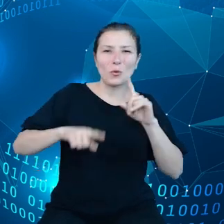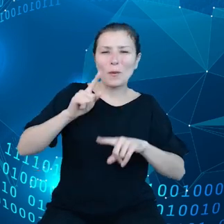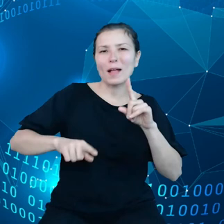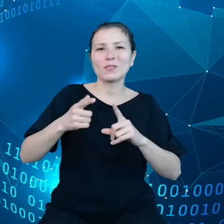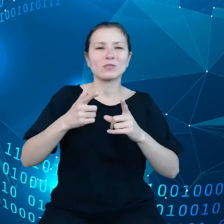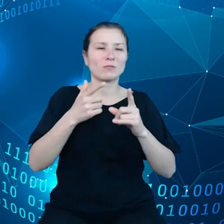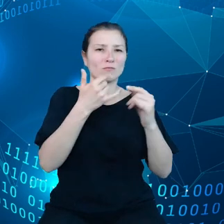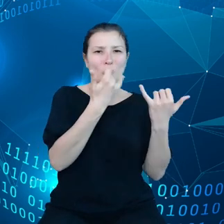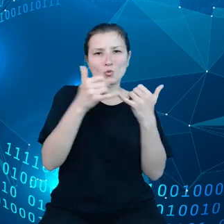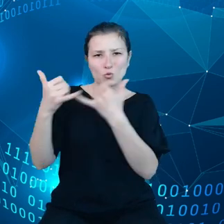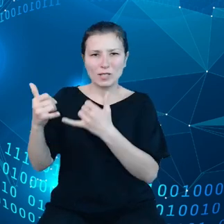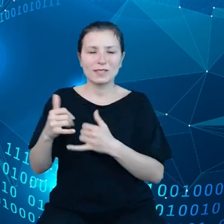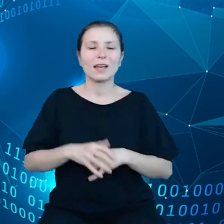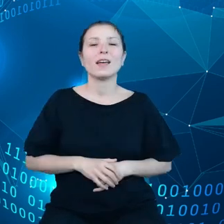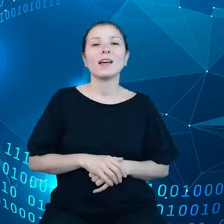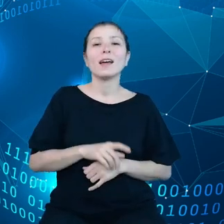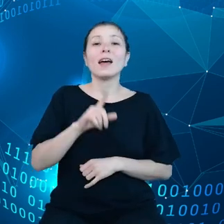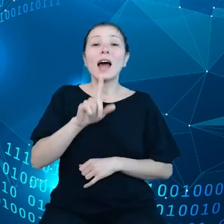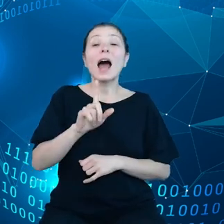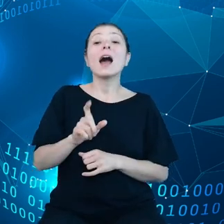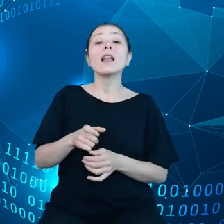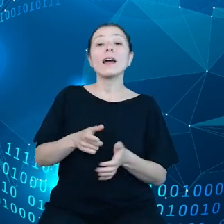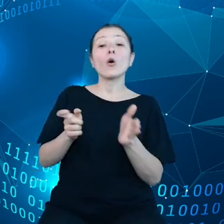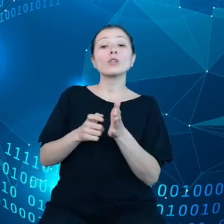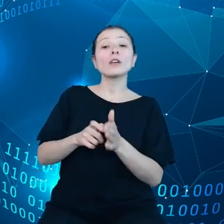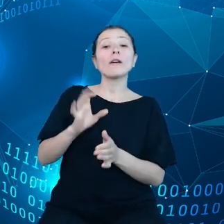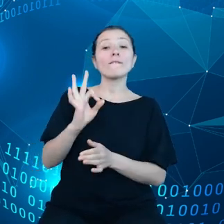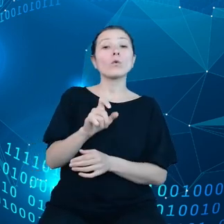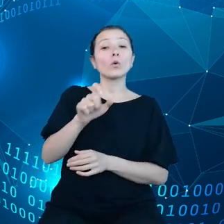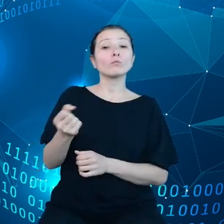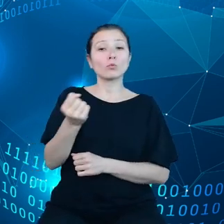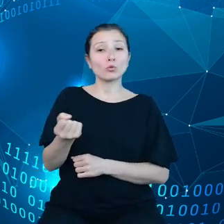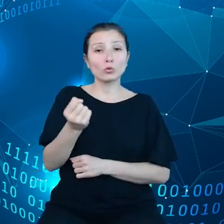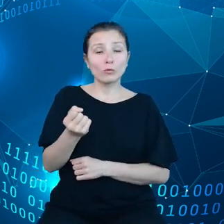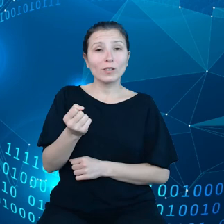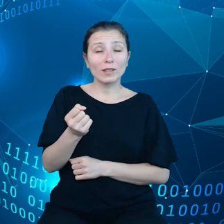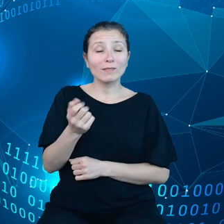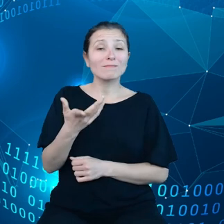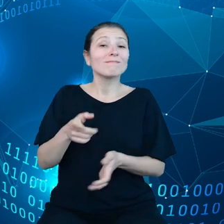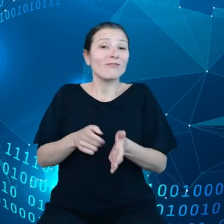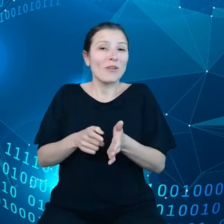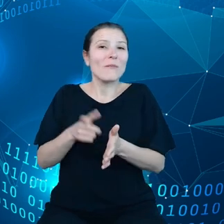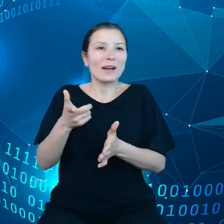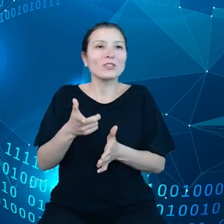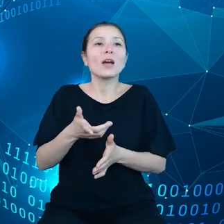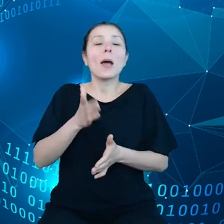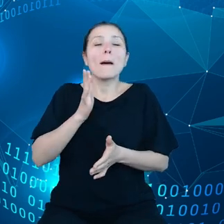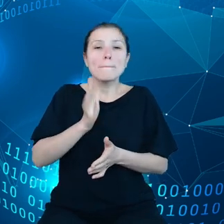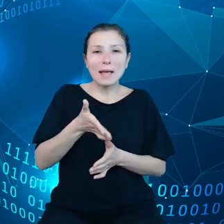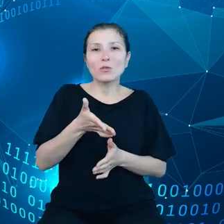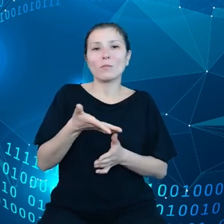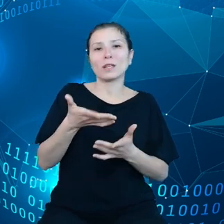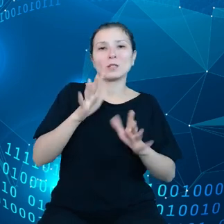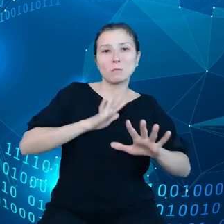oczekiwania ze strony użytkowników, że z tyłu są mechanizmy, które zapobiegają albo minimalizują